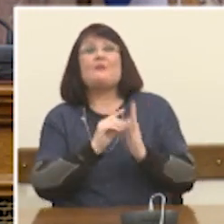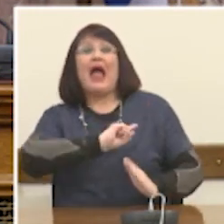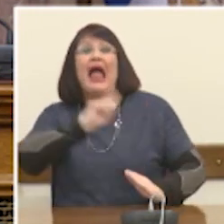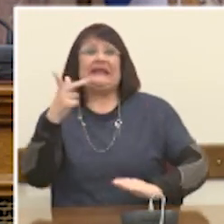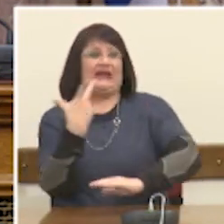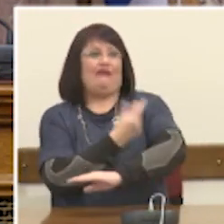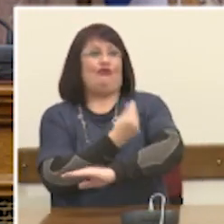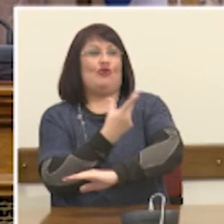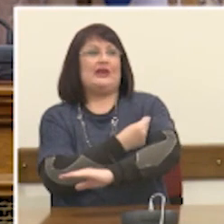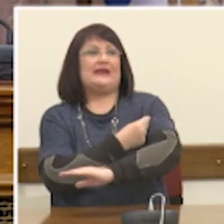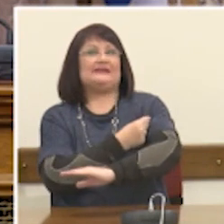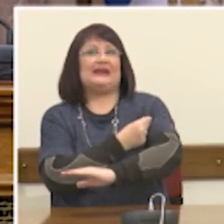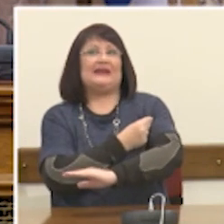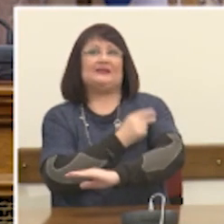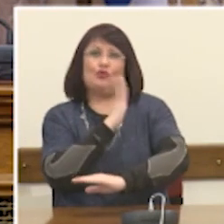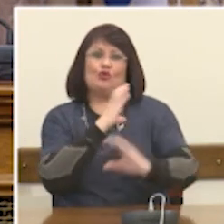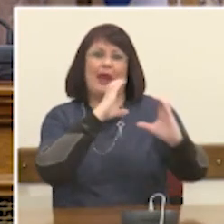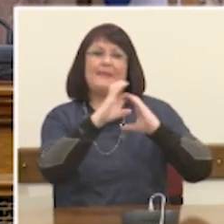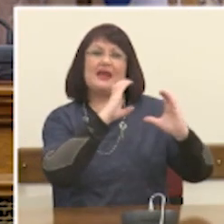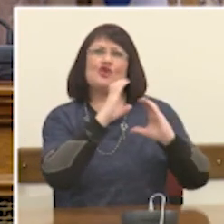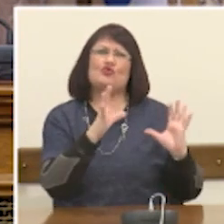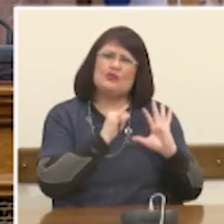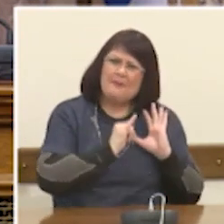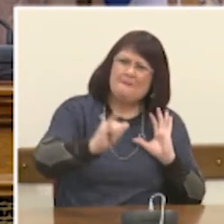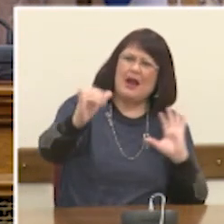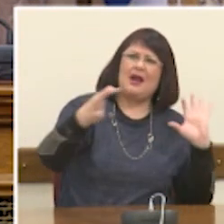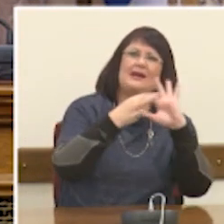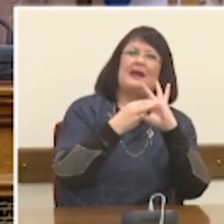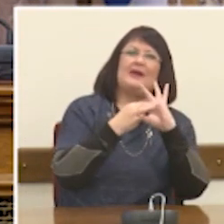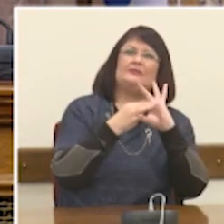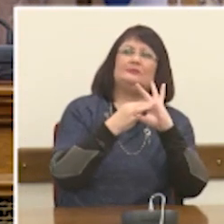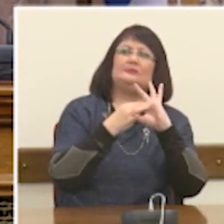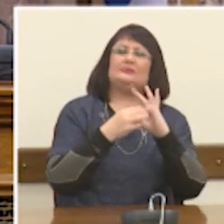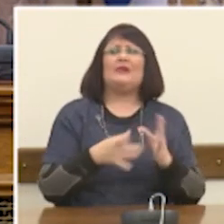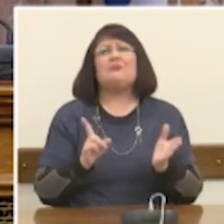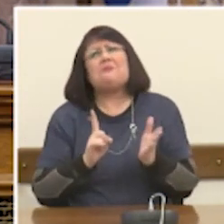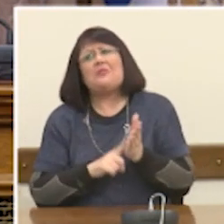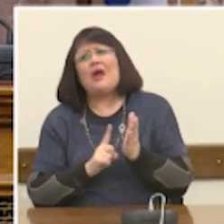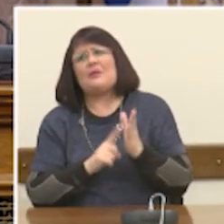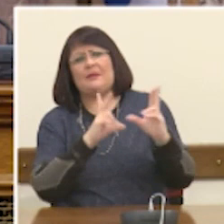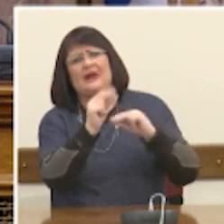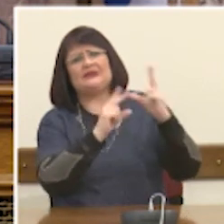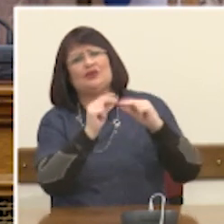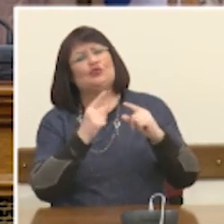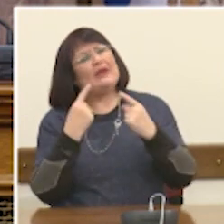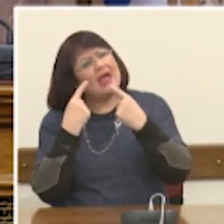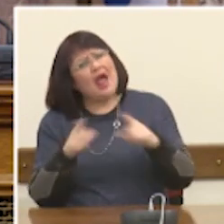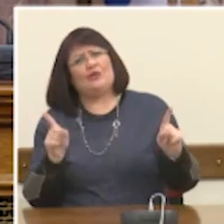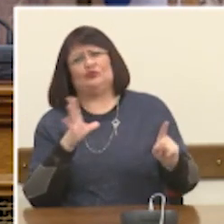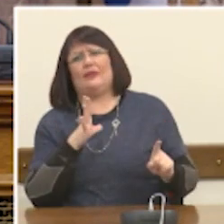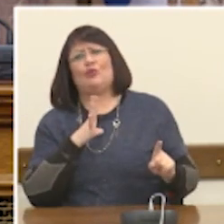άλλους αντιεμβολιαστές από το να συζητούν με ανθρώπους οι οποίοι έχουν διαφορετική γνώμη. Μεγάλες